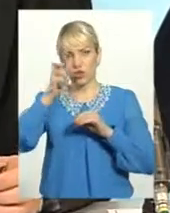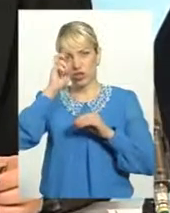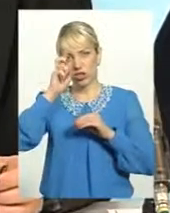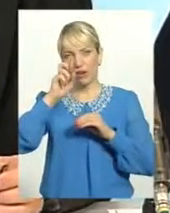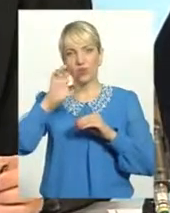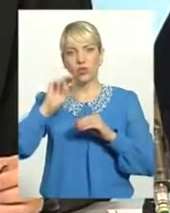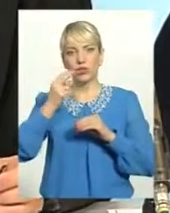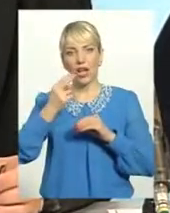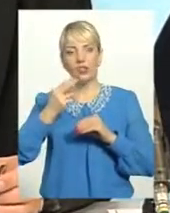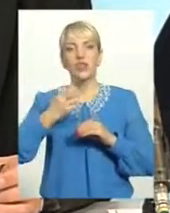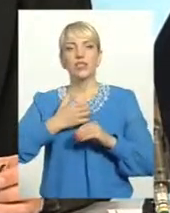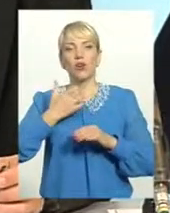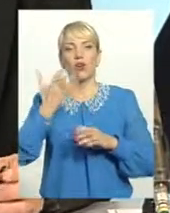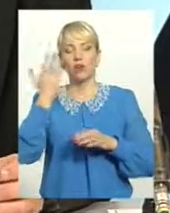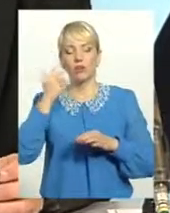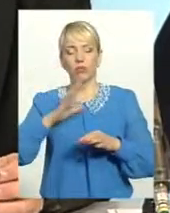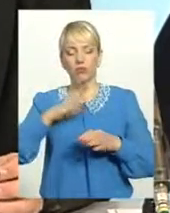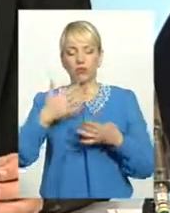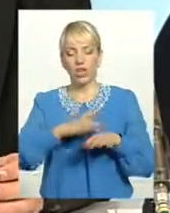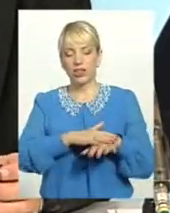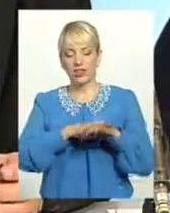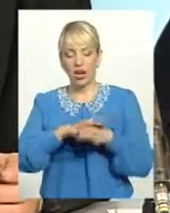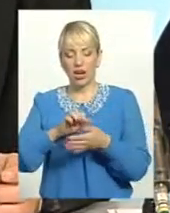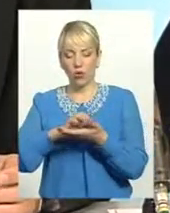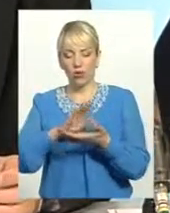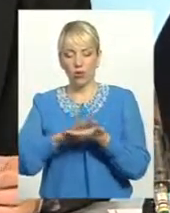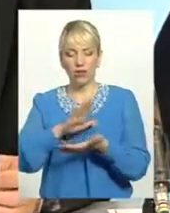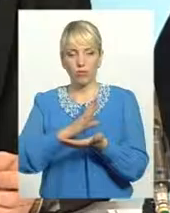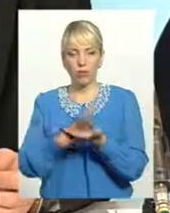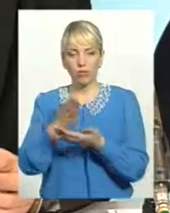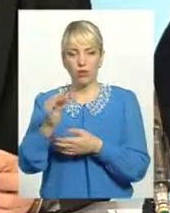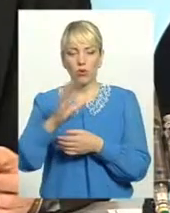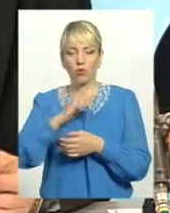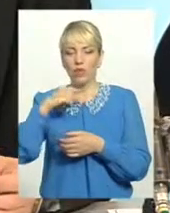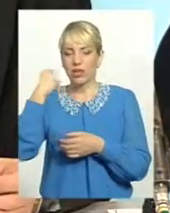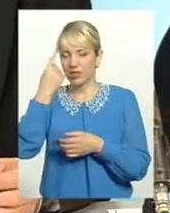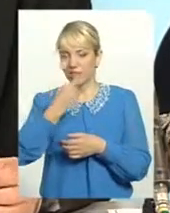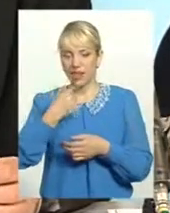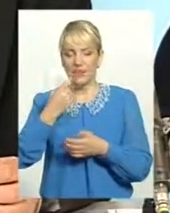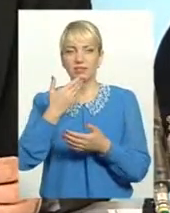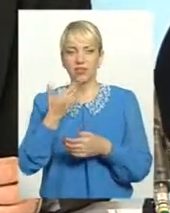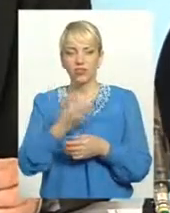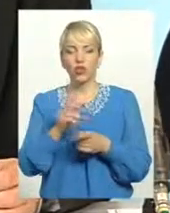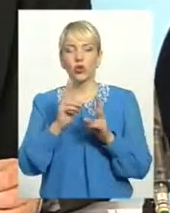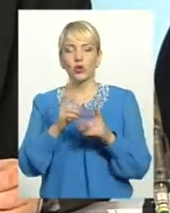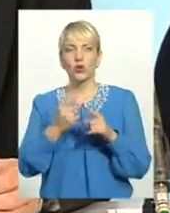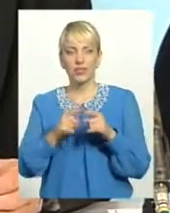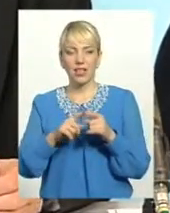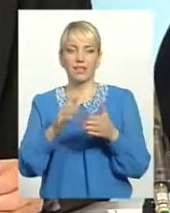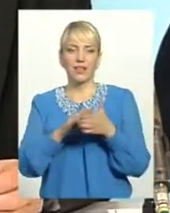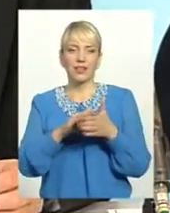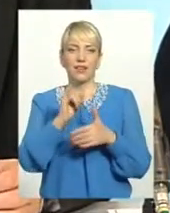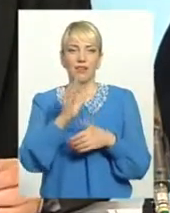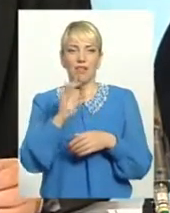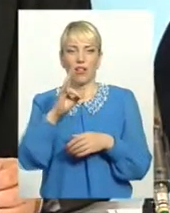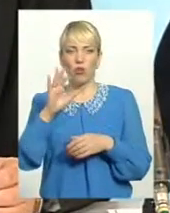відбулося нарахування, відбулася сплата, прийшов персональний звіт, хто це там, Іванов, Петров, Сідоров, саме отримав на